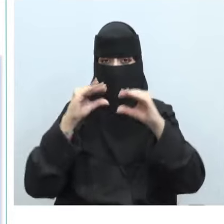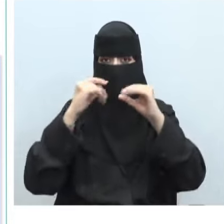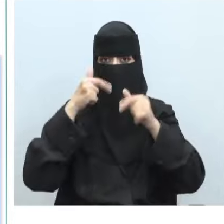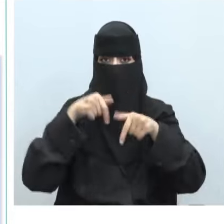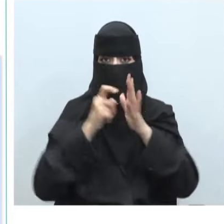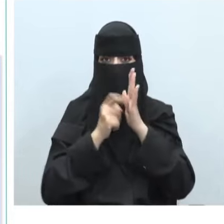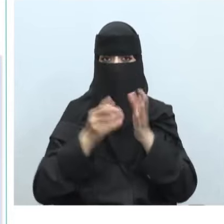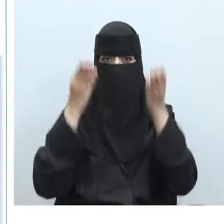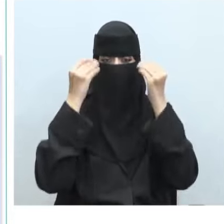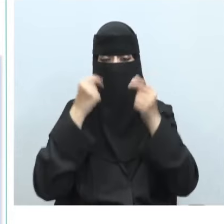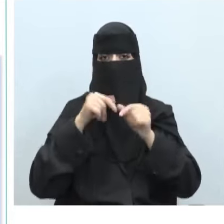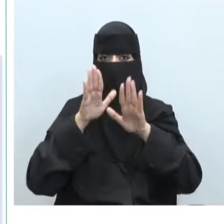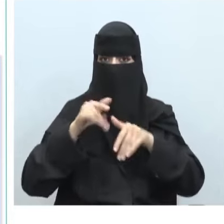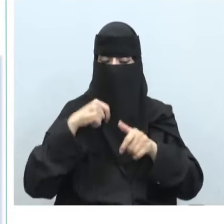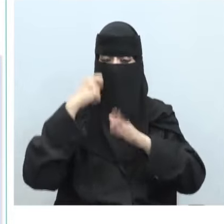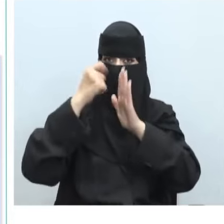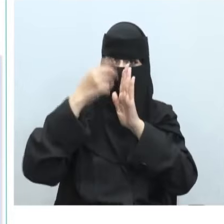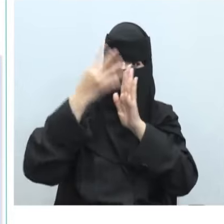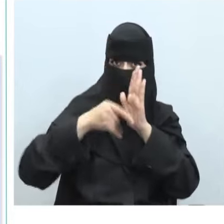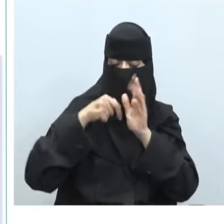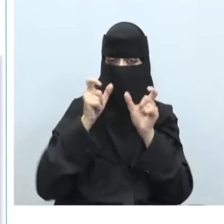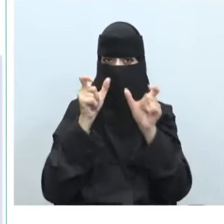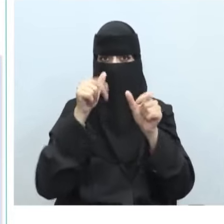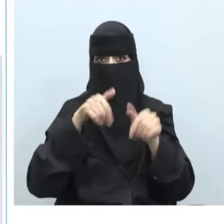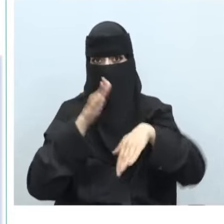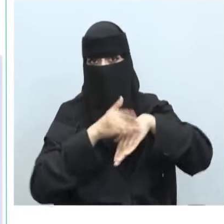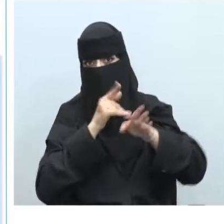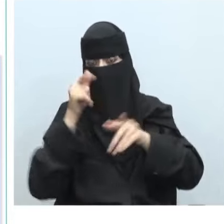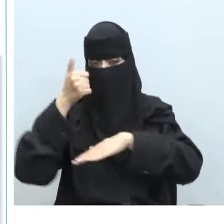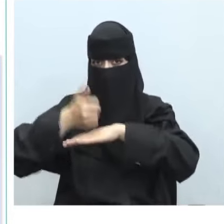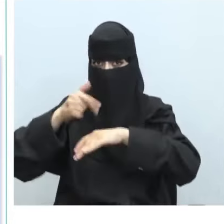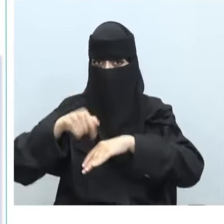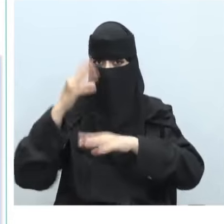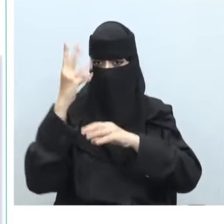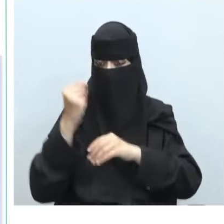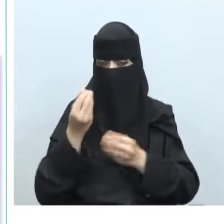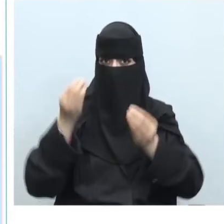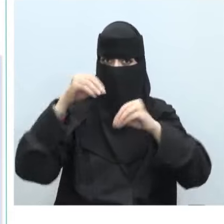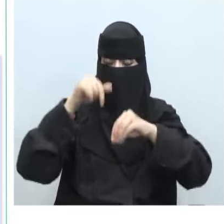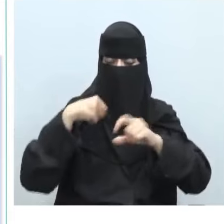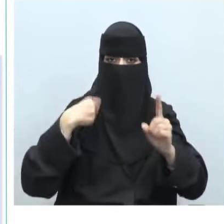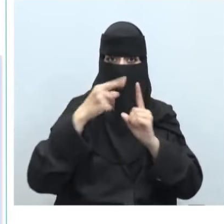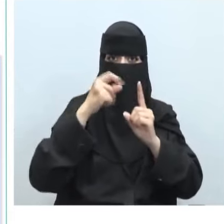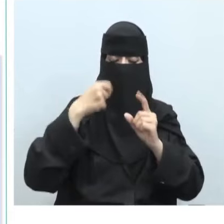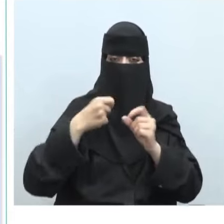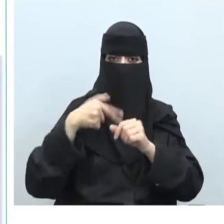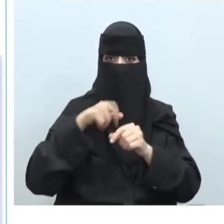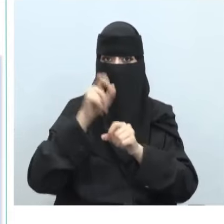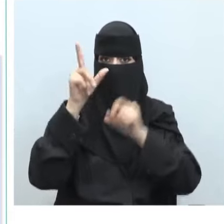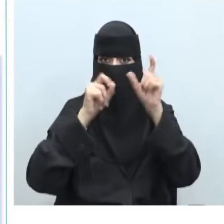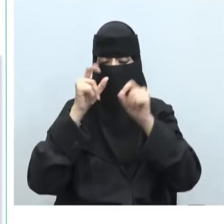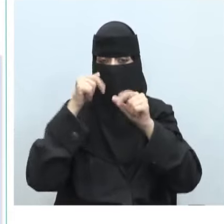المعلومات ولقد تم تشريعها لحماية الخدمات الأساسية والرقمية من الهجمات السبرانية